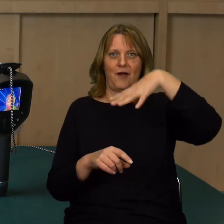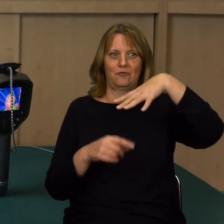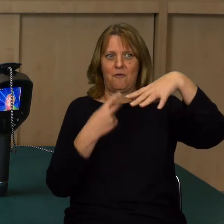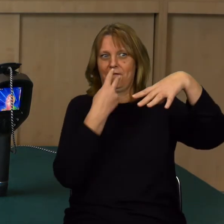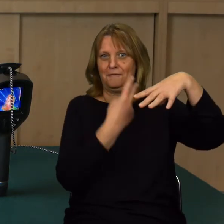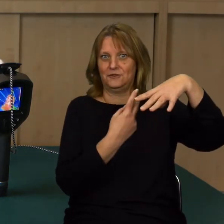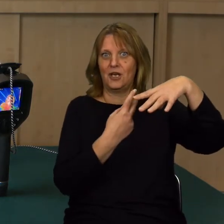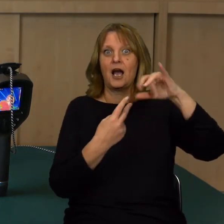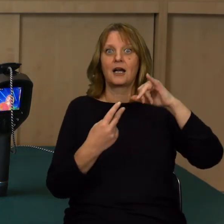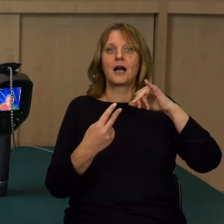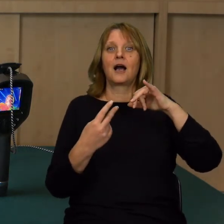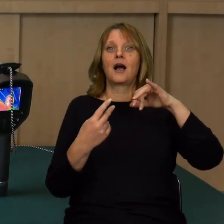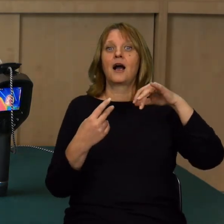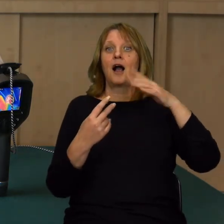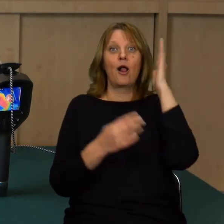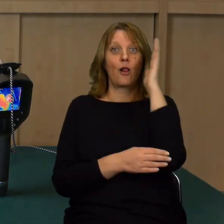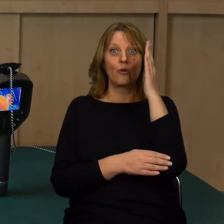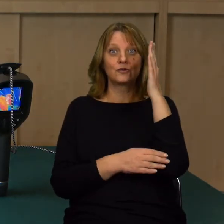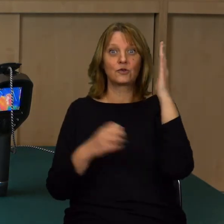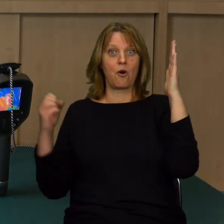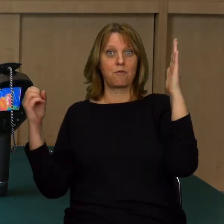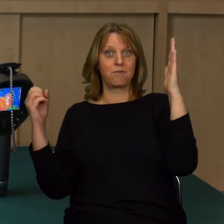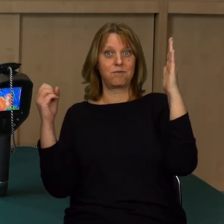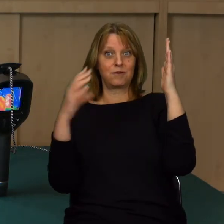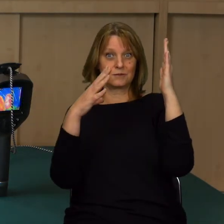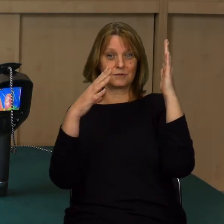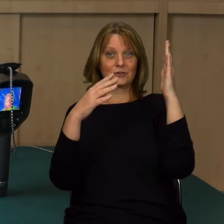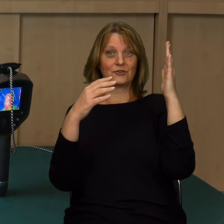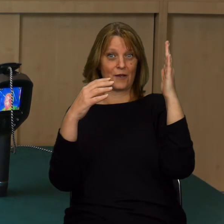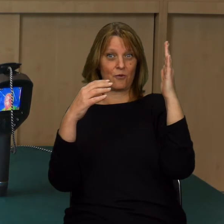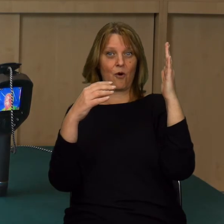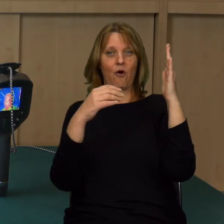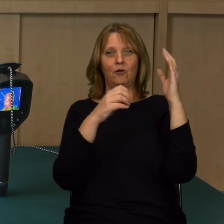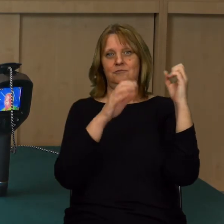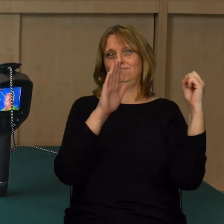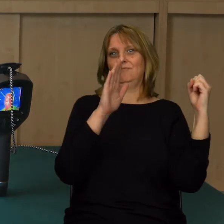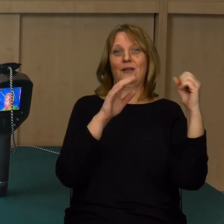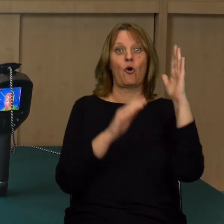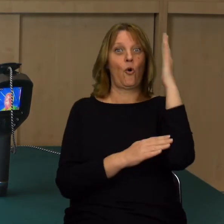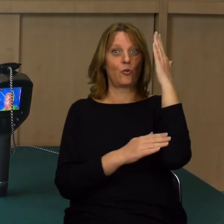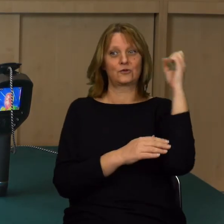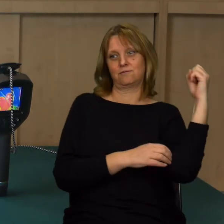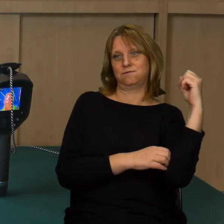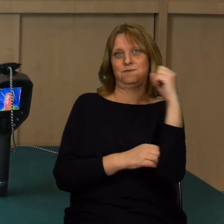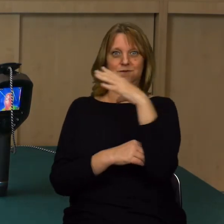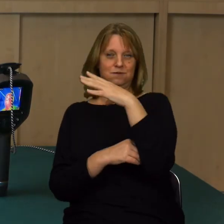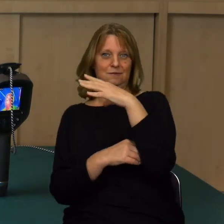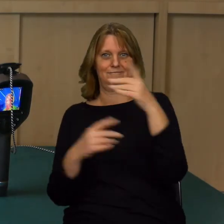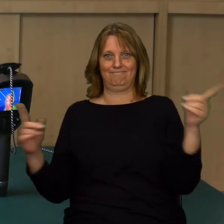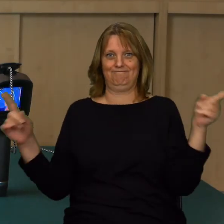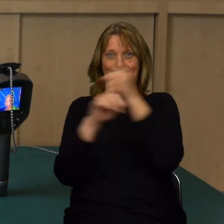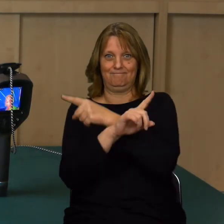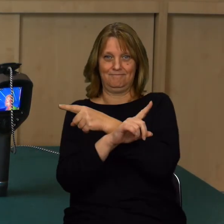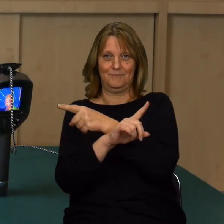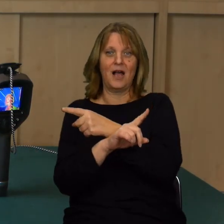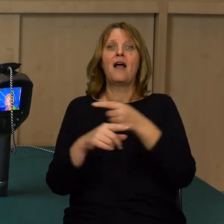światło widzialne. I jeżeli ja bym odbił tutaj w lustrze na przykład coś, co nieco, to też mógłbym